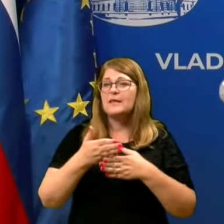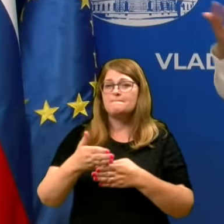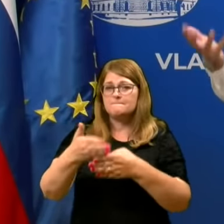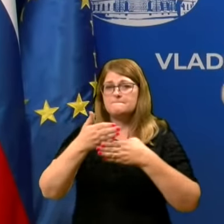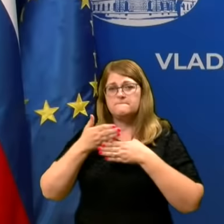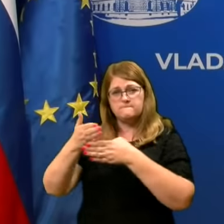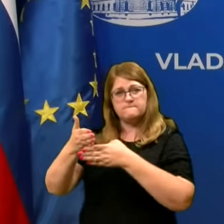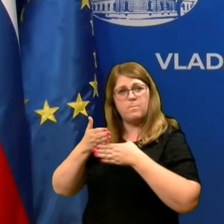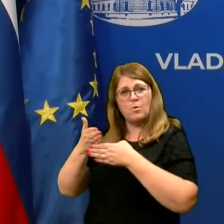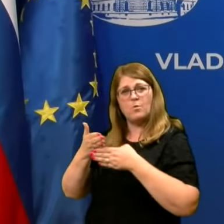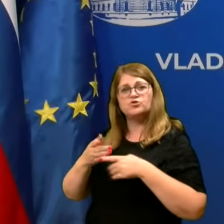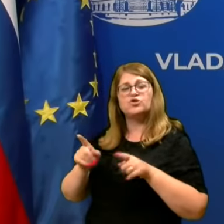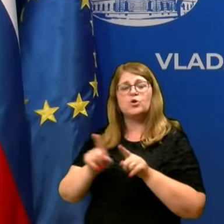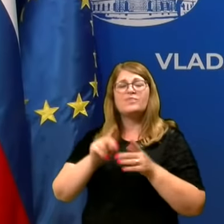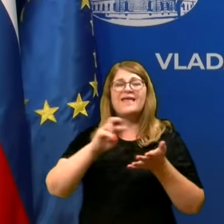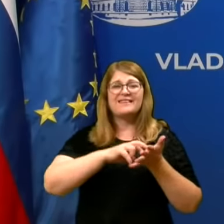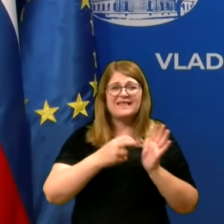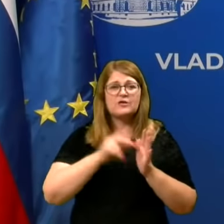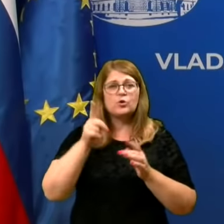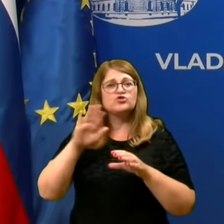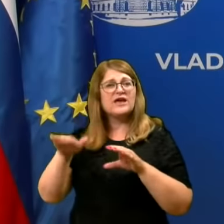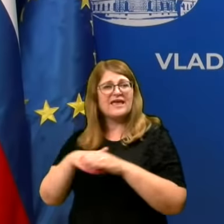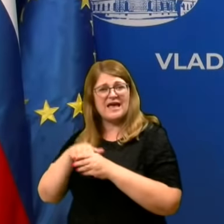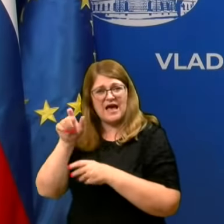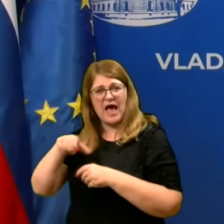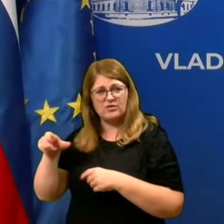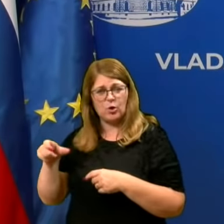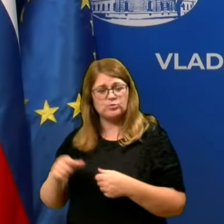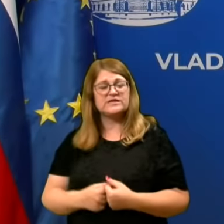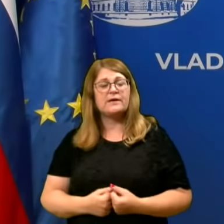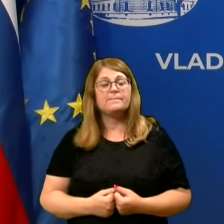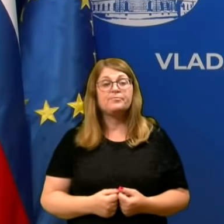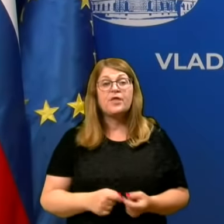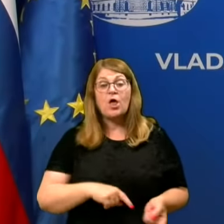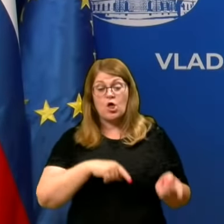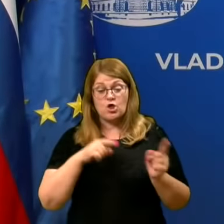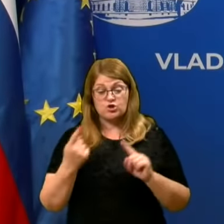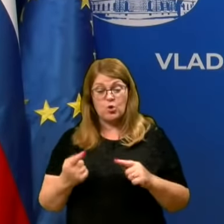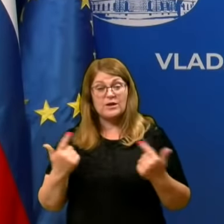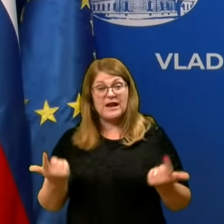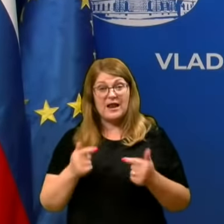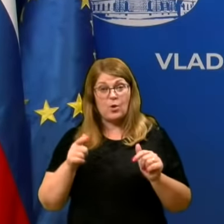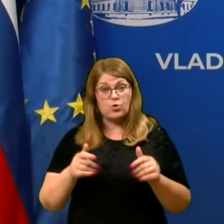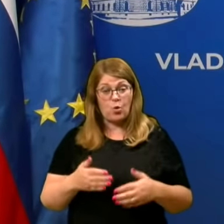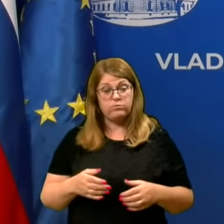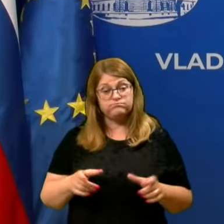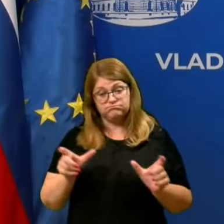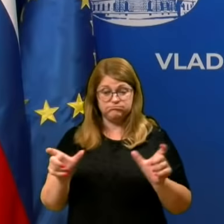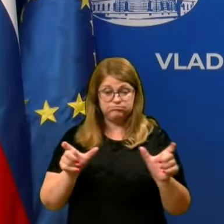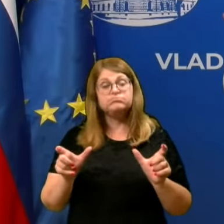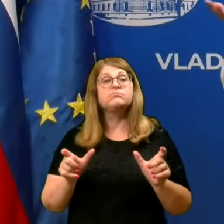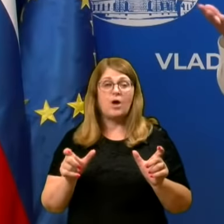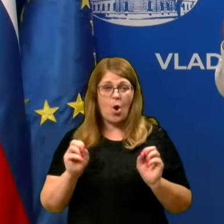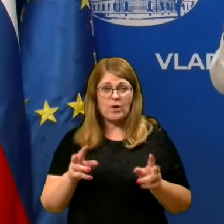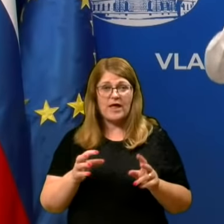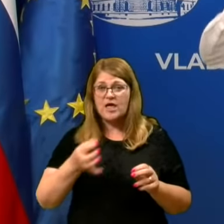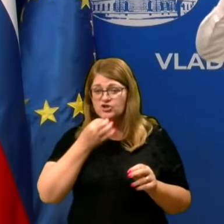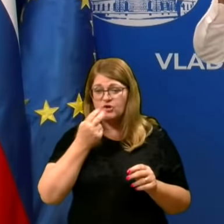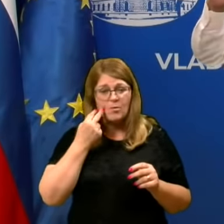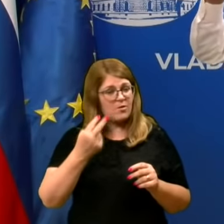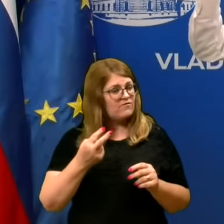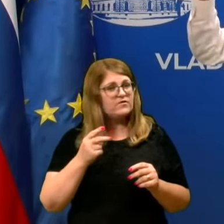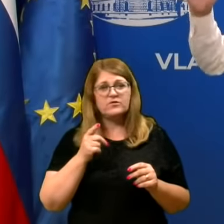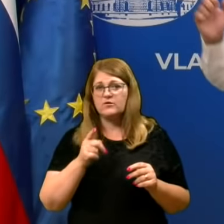kadoroske, kot tehnološke, kot sem rekel. Dokler se je zadeva obvladovi na takšen način, je tako, če bi videli, da ta trend